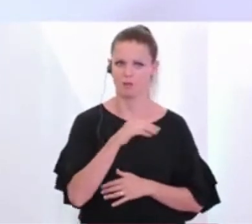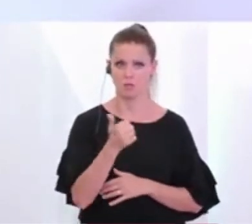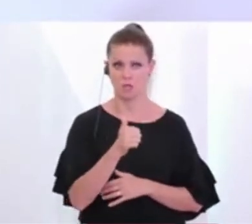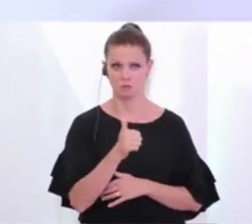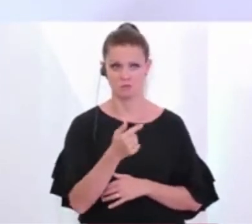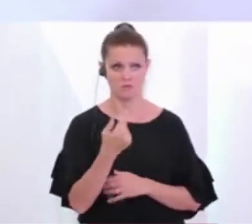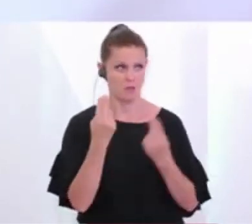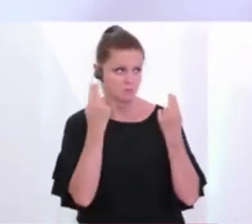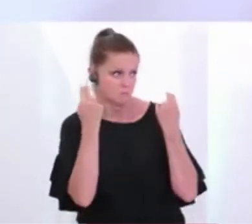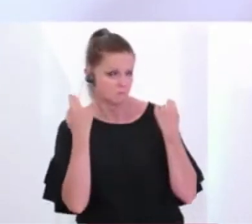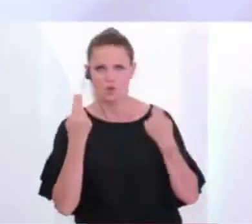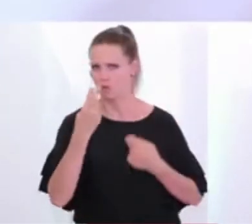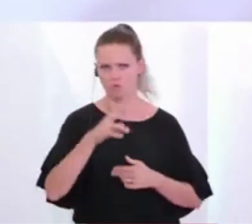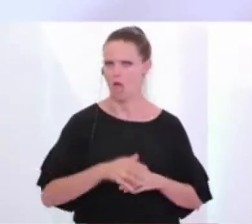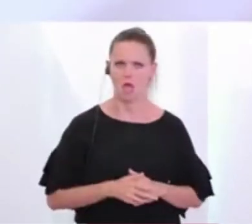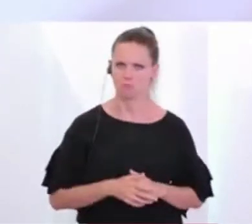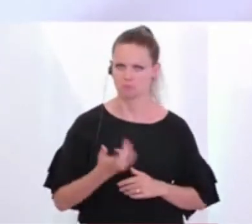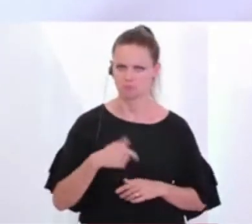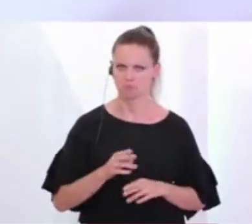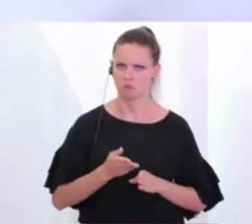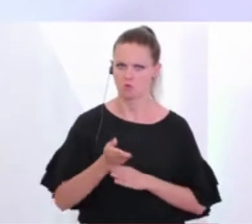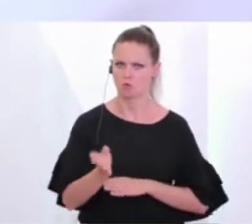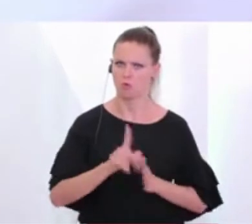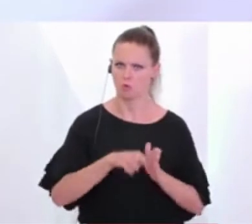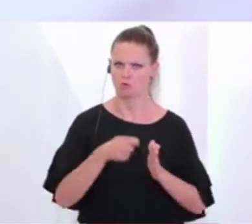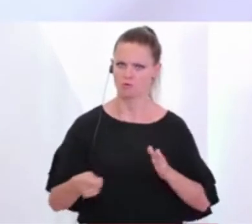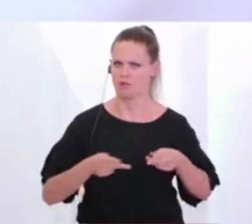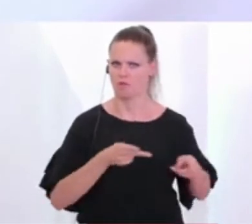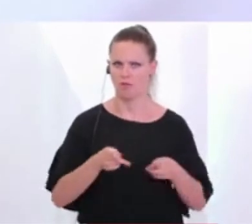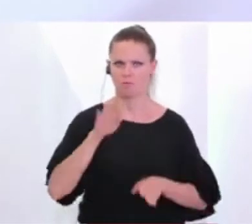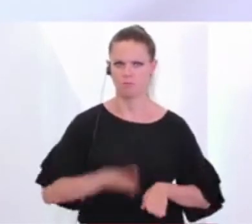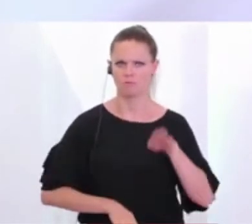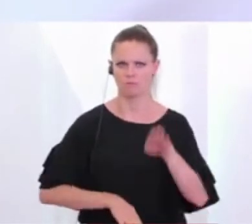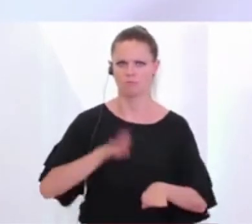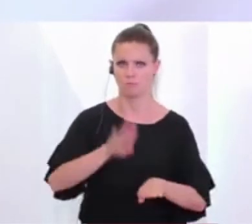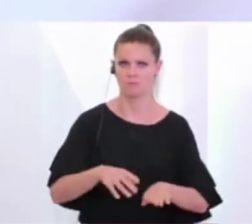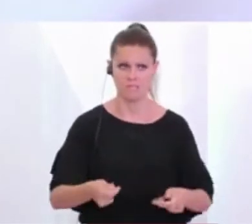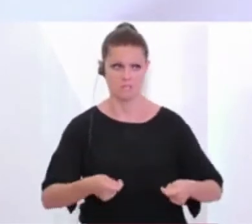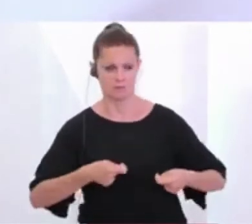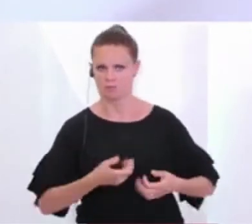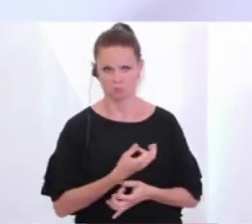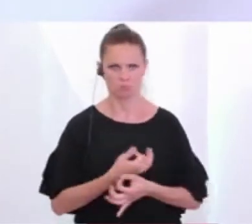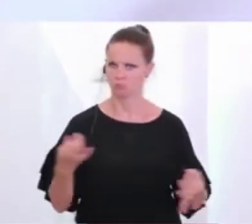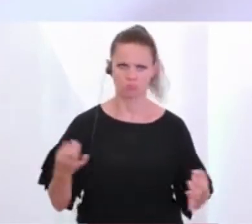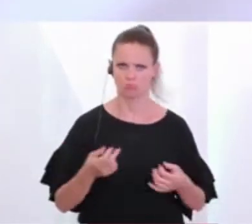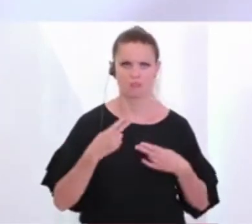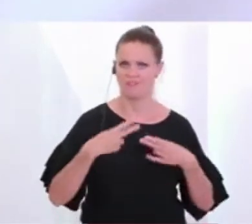Gefährdungseinschätzung einschüchtern. Wir werden weiterhin ganz konsequent unseren Weg gehen, keinen Millimeter zurückweichen. werden weiterhin